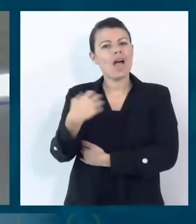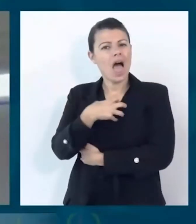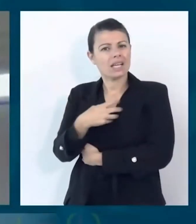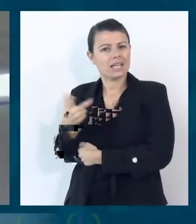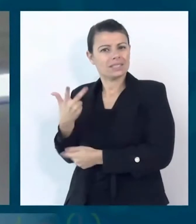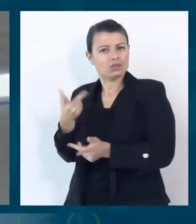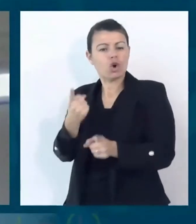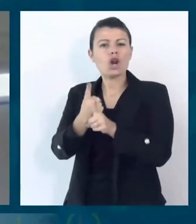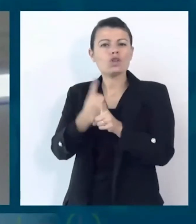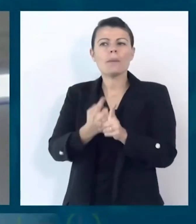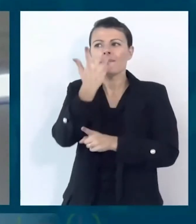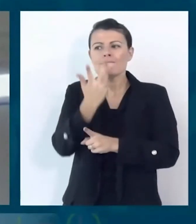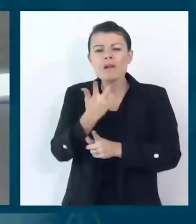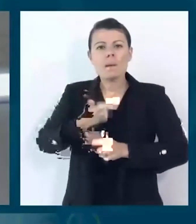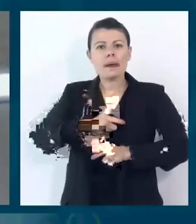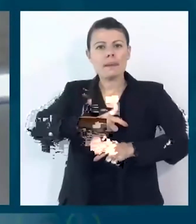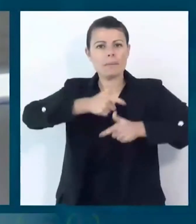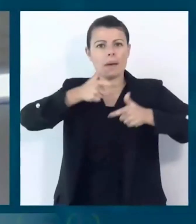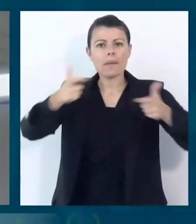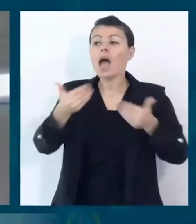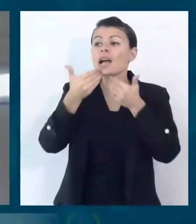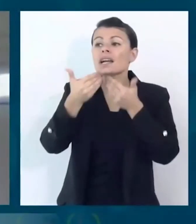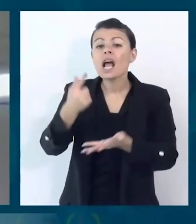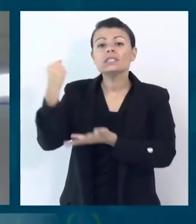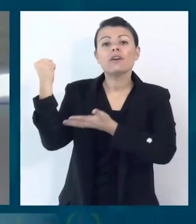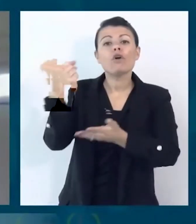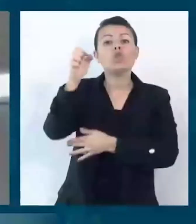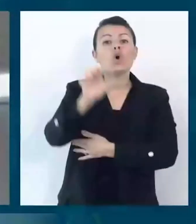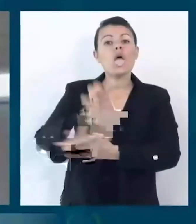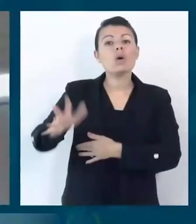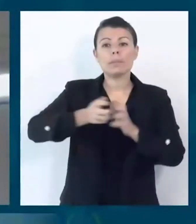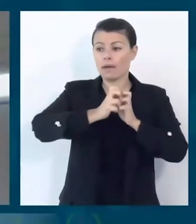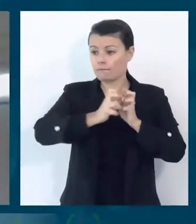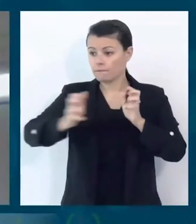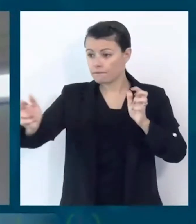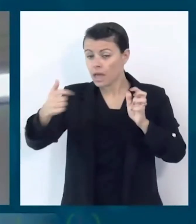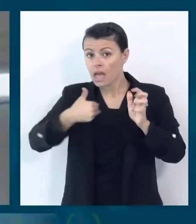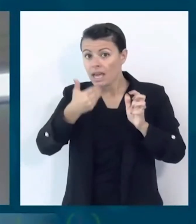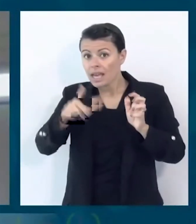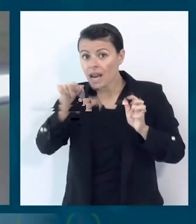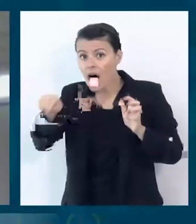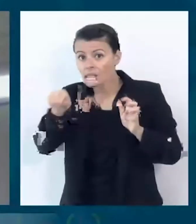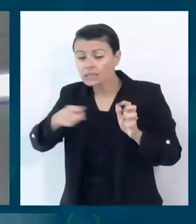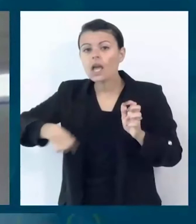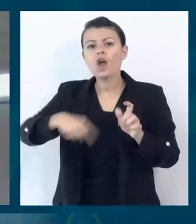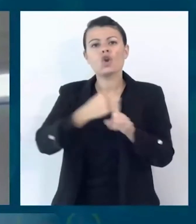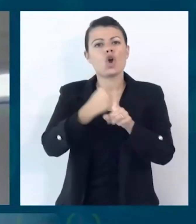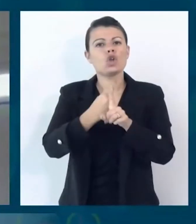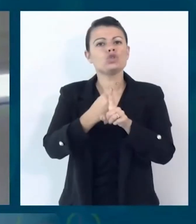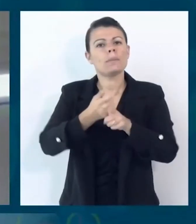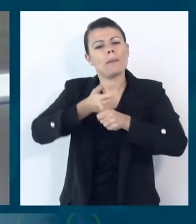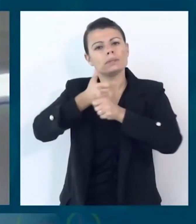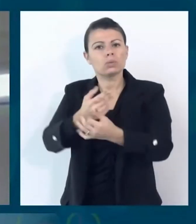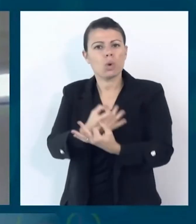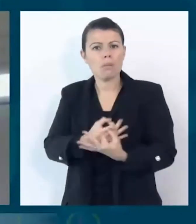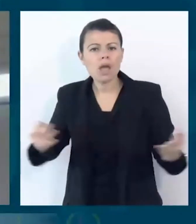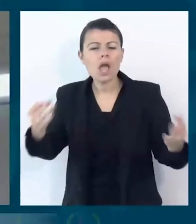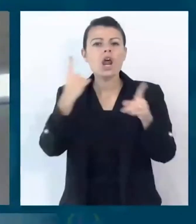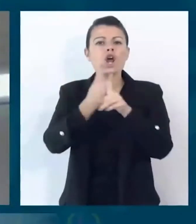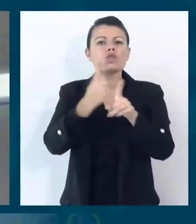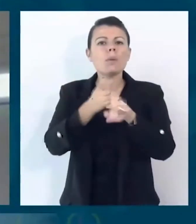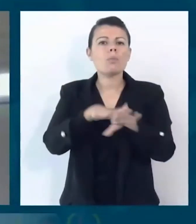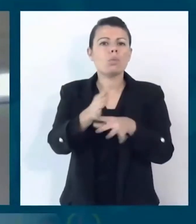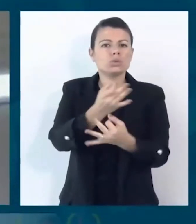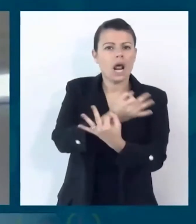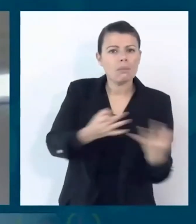interventi finanziati da questi diversi fondi europei siano veramente incisive, complementari e che si possono